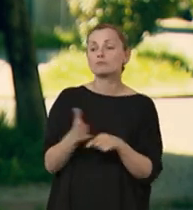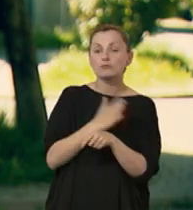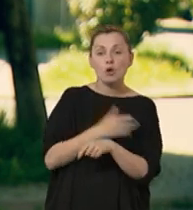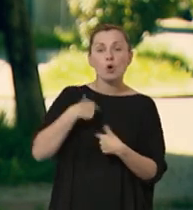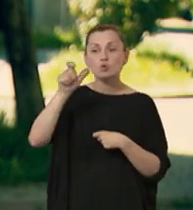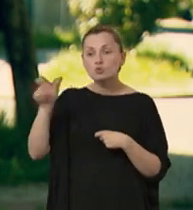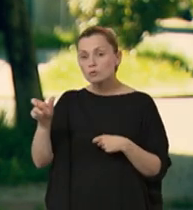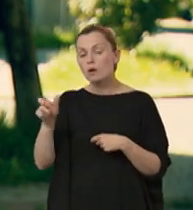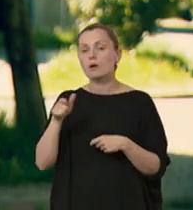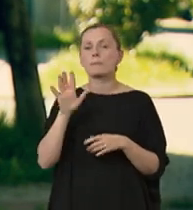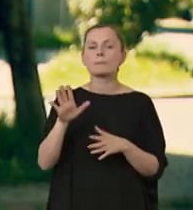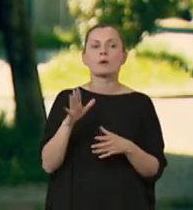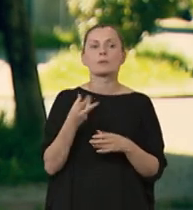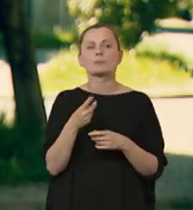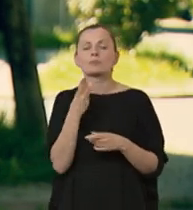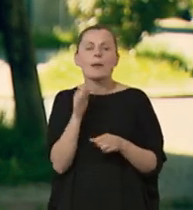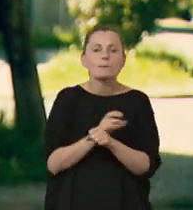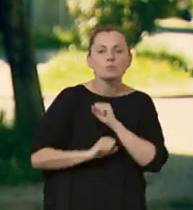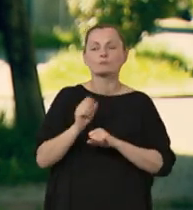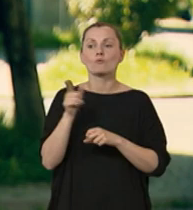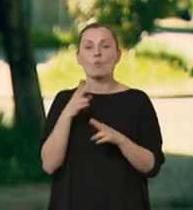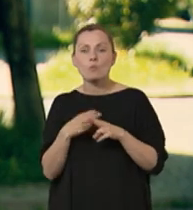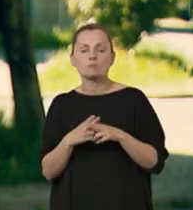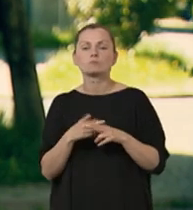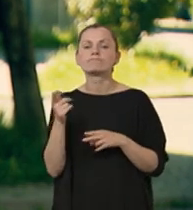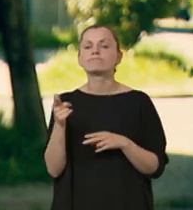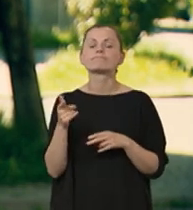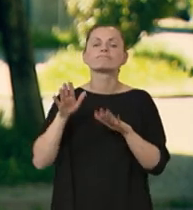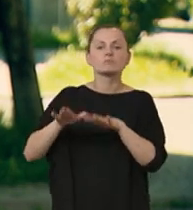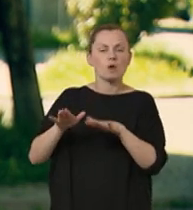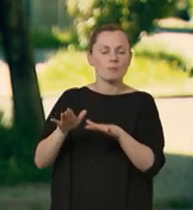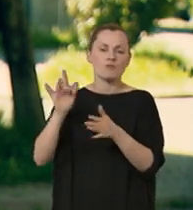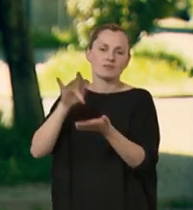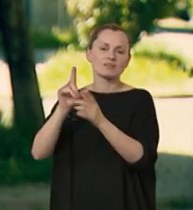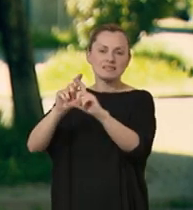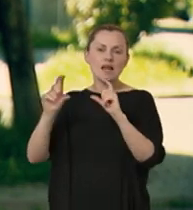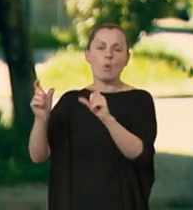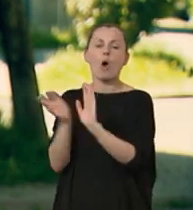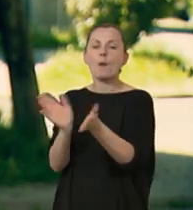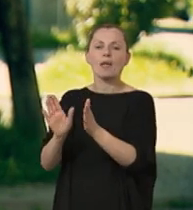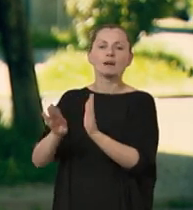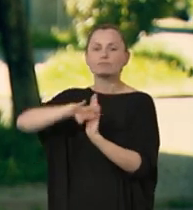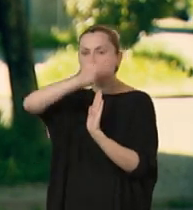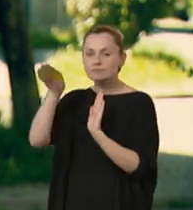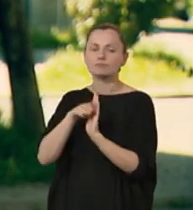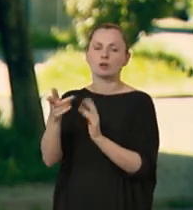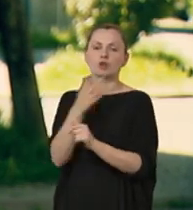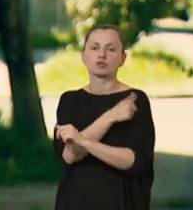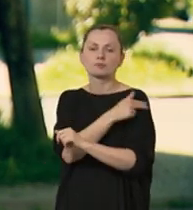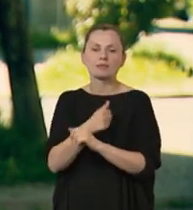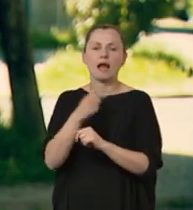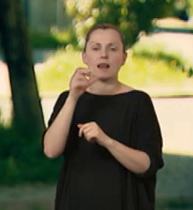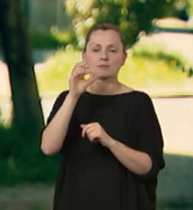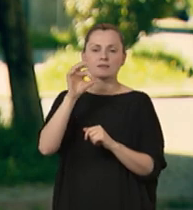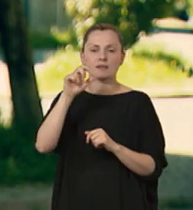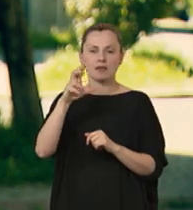doświadczające takiej niepełnosprawności, takiej choroby przebywają najczęściej w zakładach opieki całodobowej. Są to szpitale